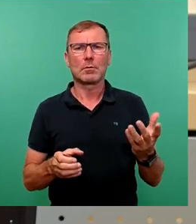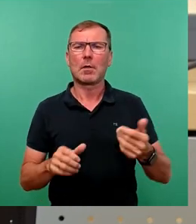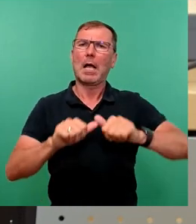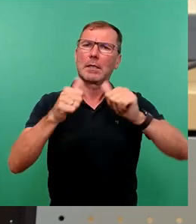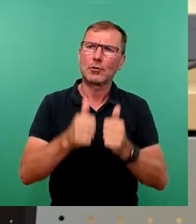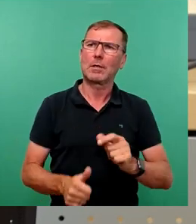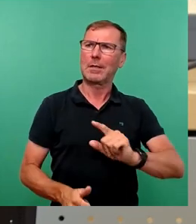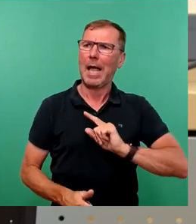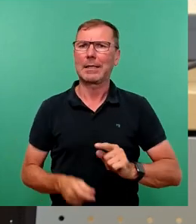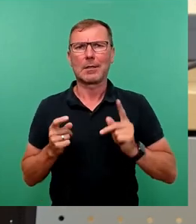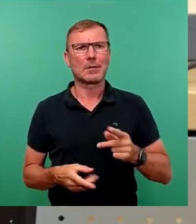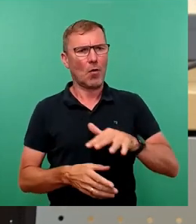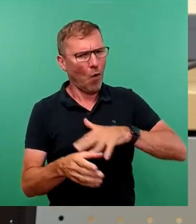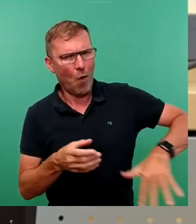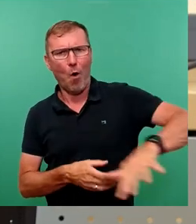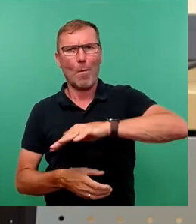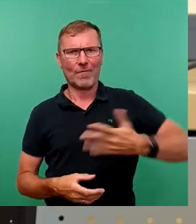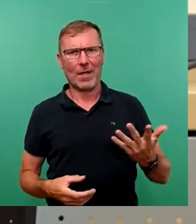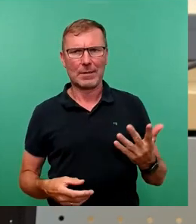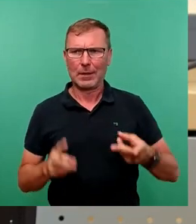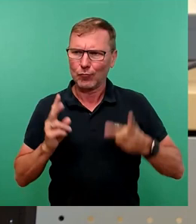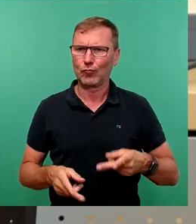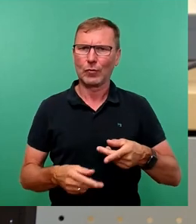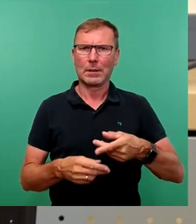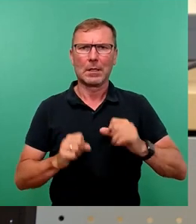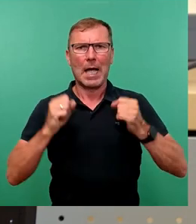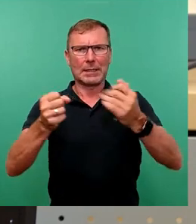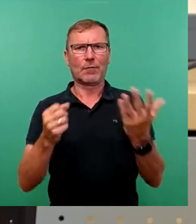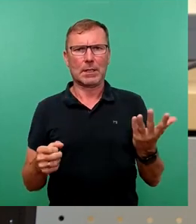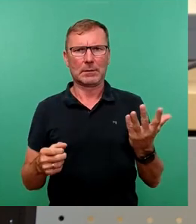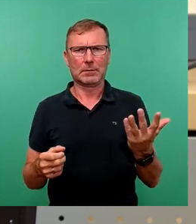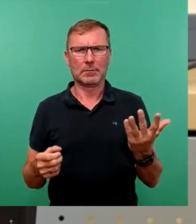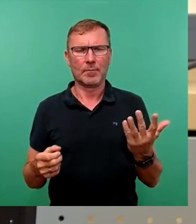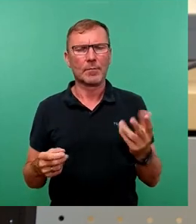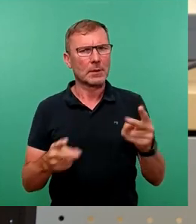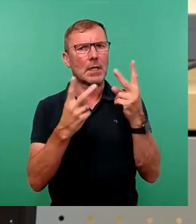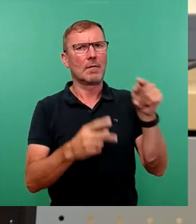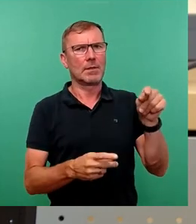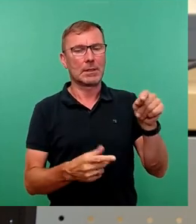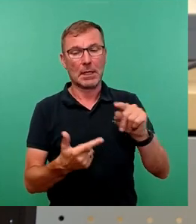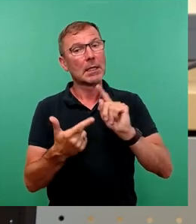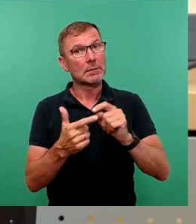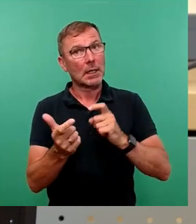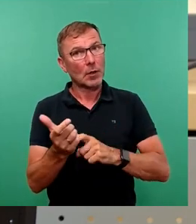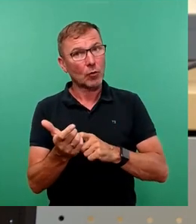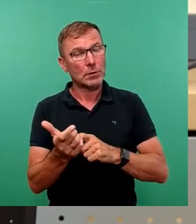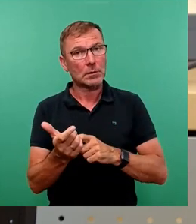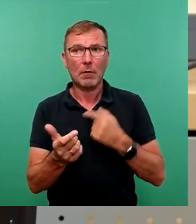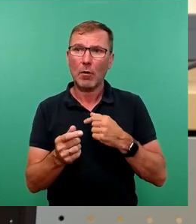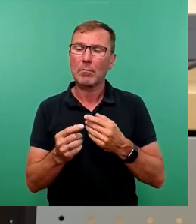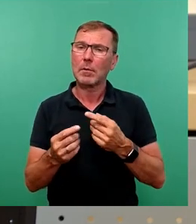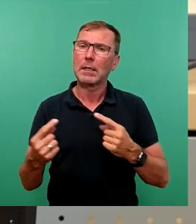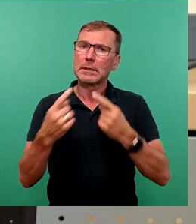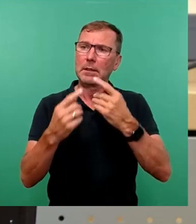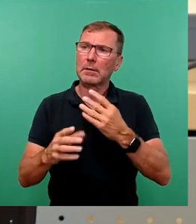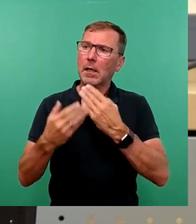ihres eigenen Umfeldes, an der Gestaltung ihrer Stadt, an der Aktivität ihrer Stadt. Und der zweite Grund, warum ich den Dissidenten sehr dankbar für